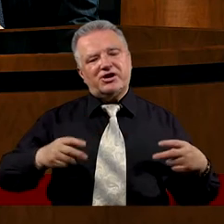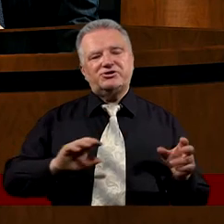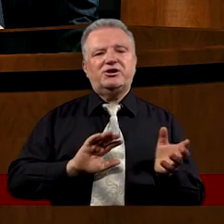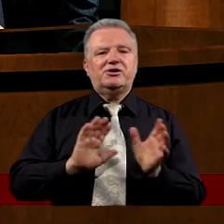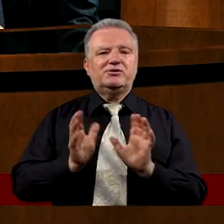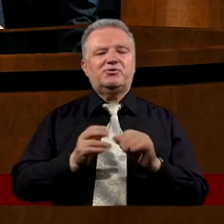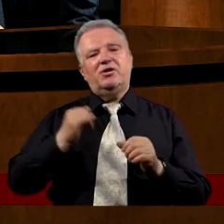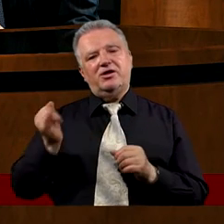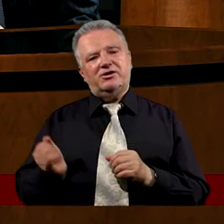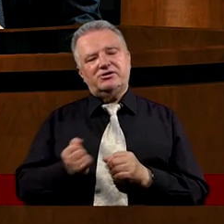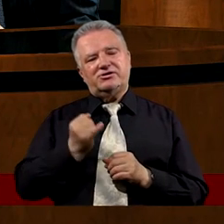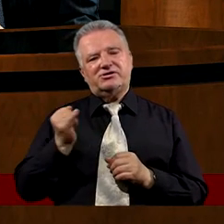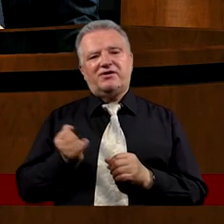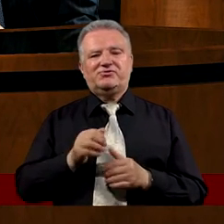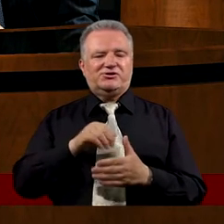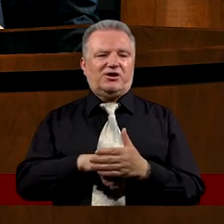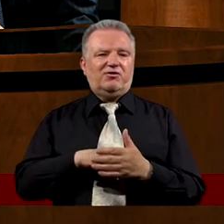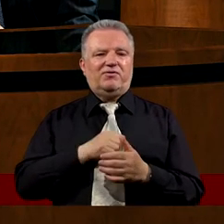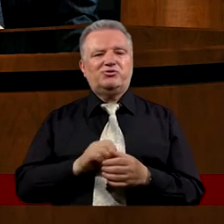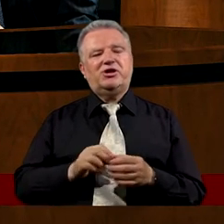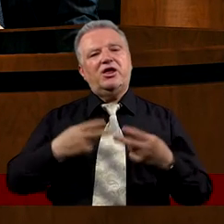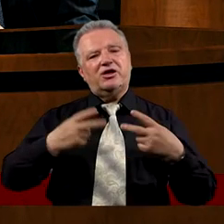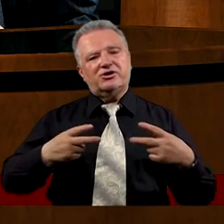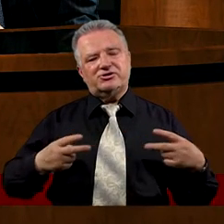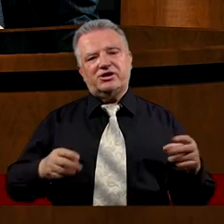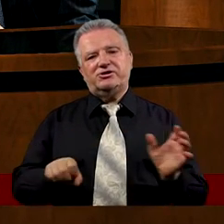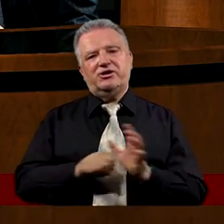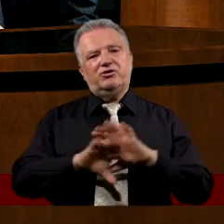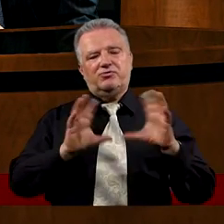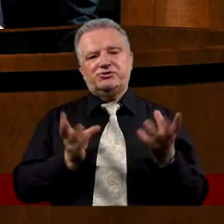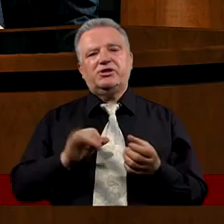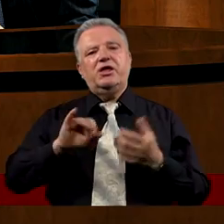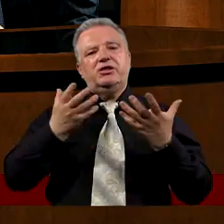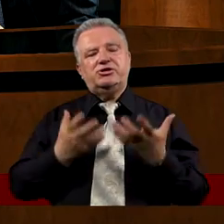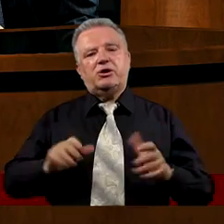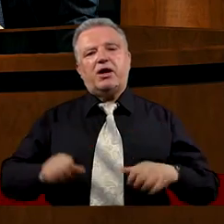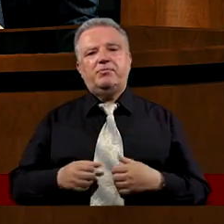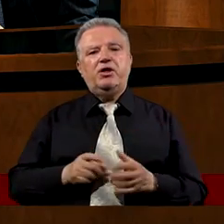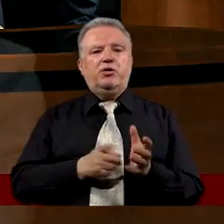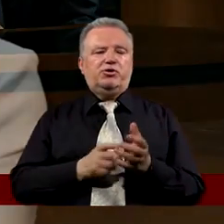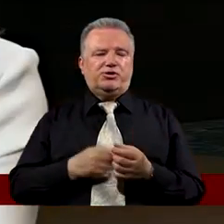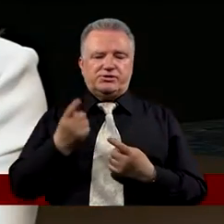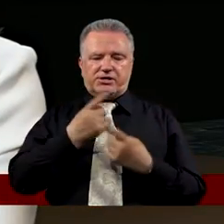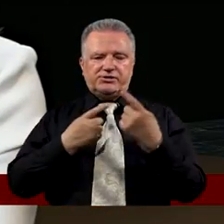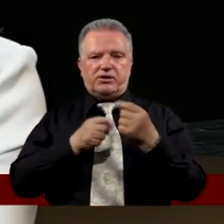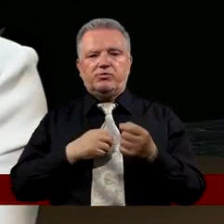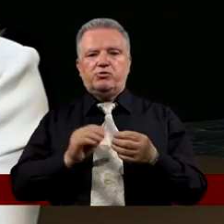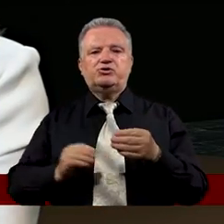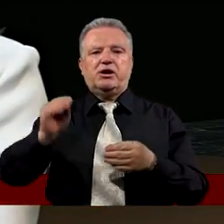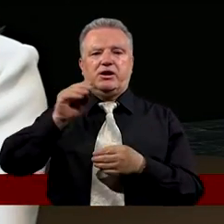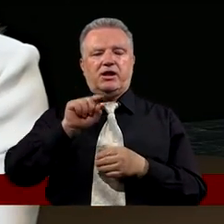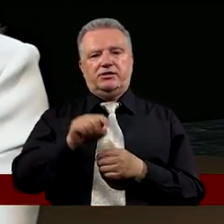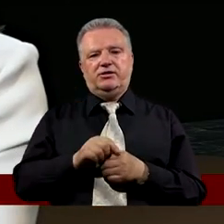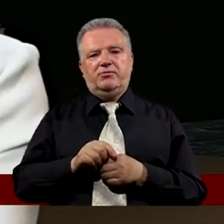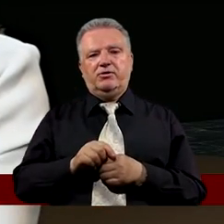Jak zawsze zresztą Postąpił z Piotrem Rozmawiał z nim I chciałby, żeby on się Zastanowił nad tym, tak?